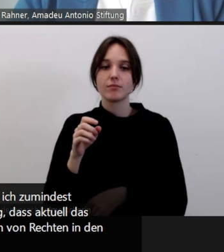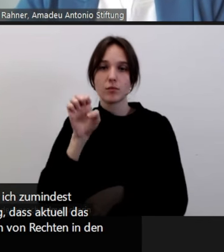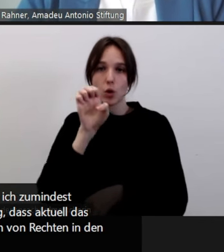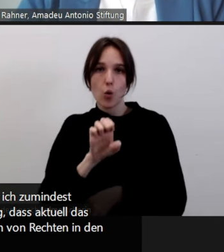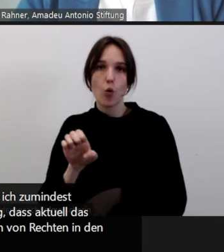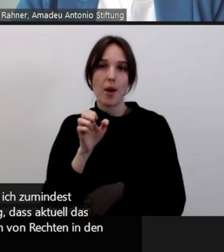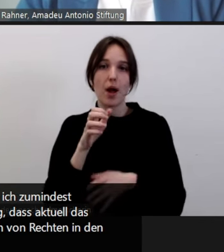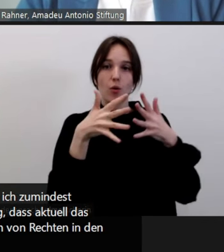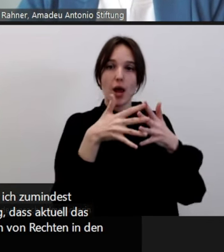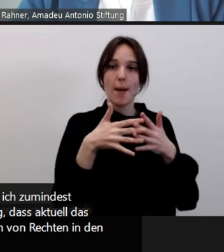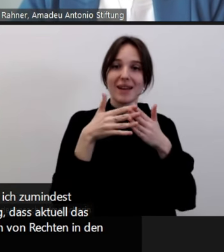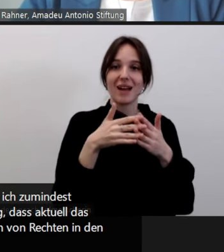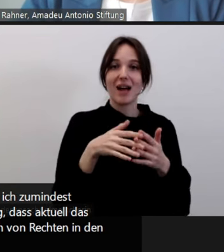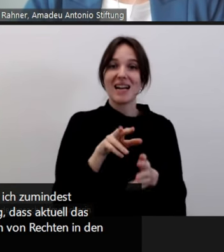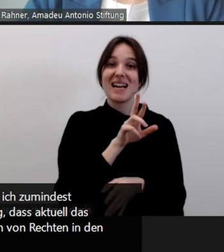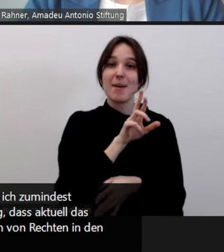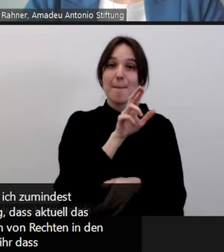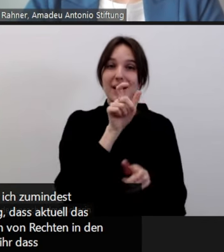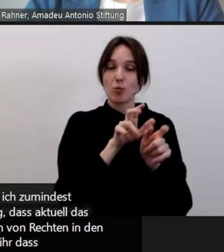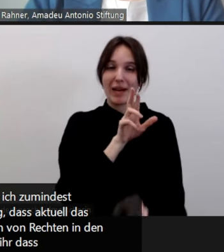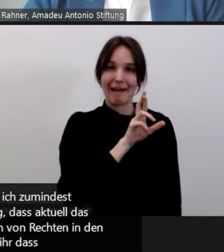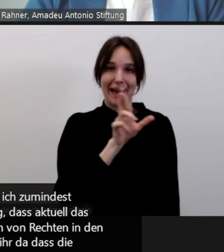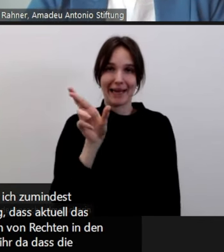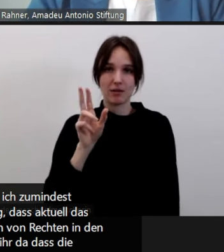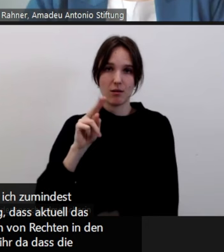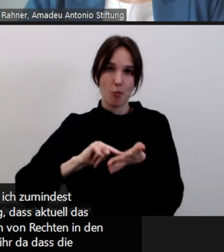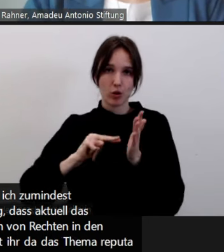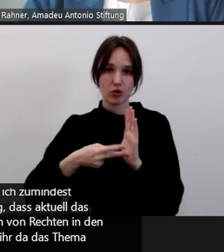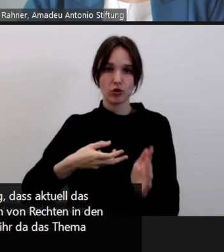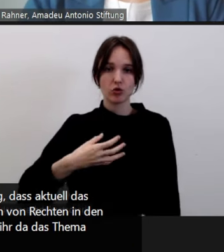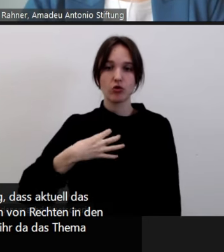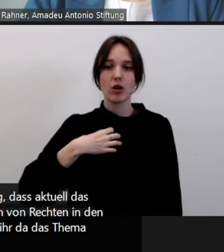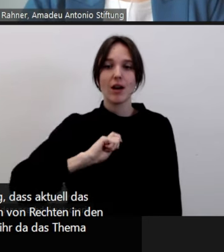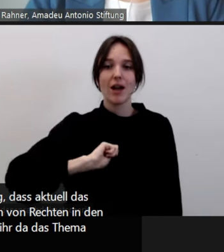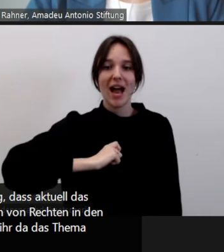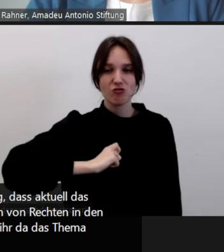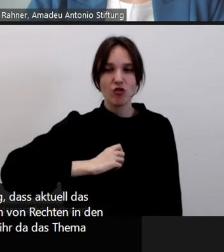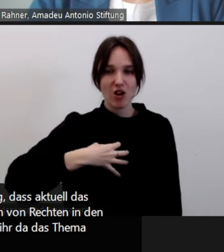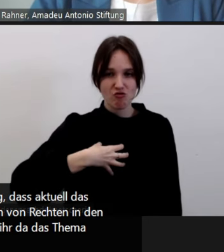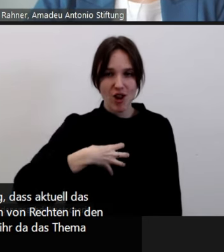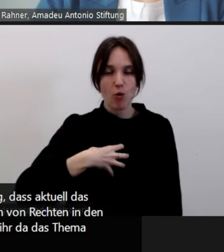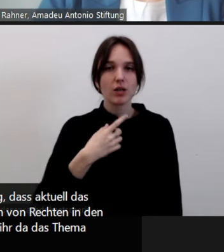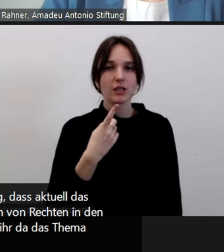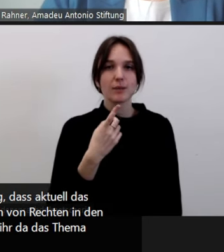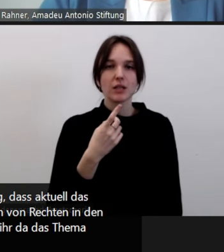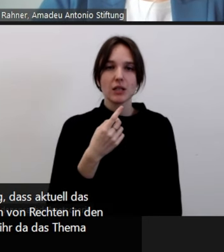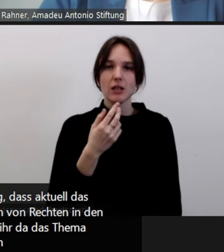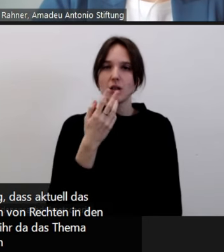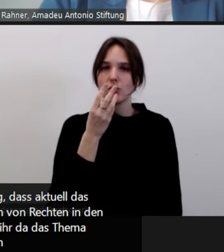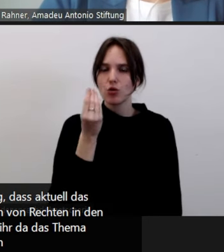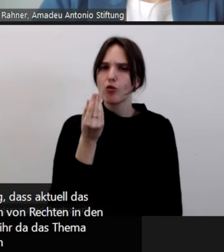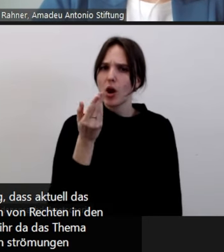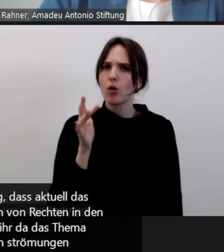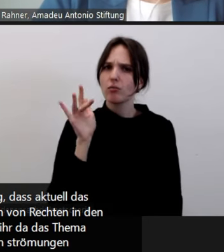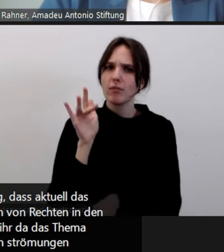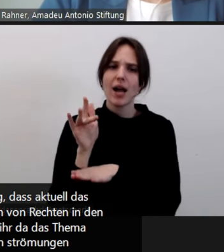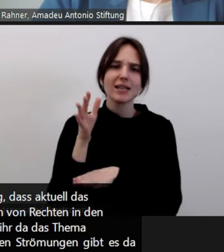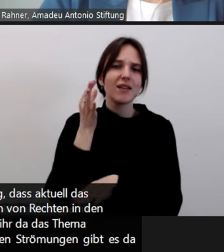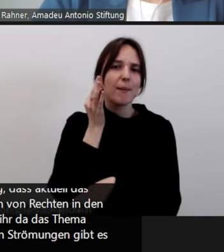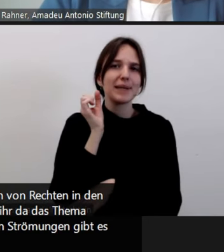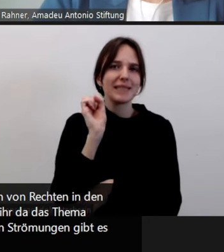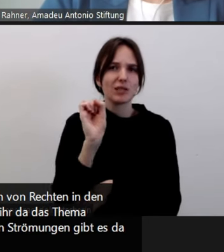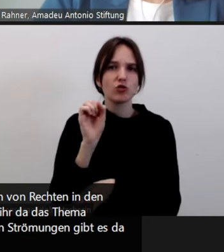instrumentalisiert wird. Seht ihr da das Thema reproduktive Rechte auch bei antifeministischen Strömungen? Gibt es da